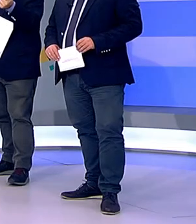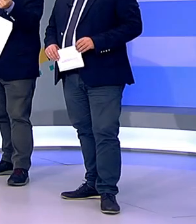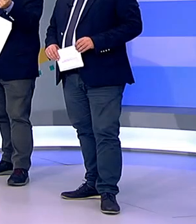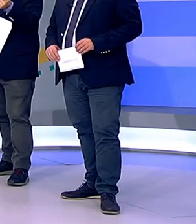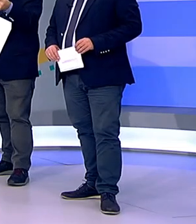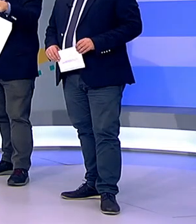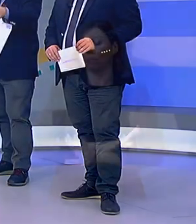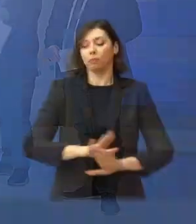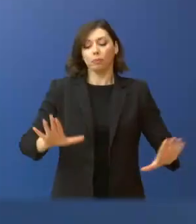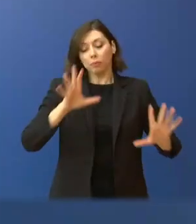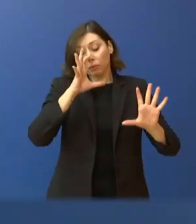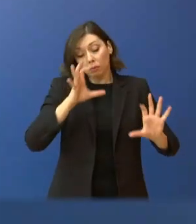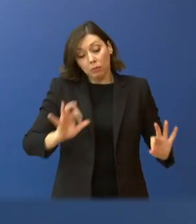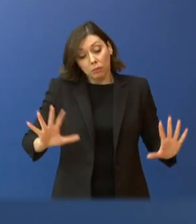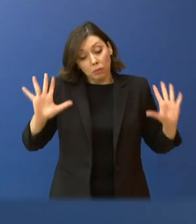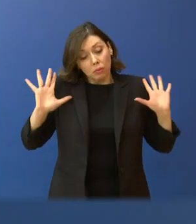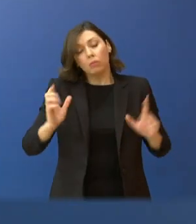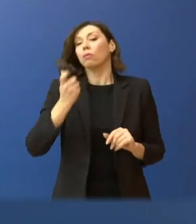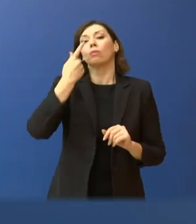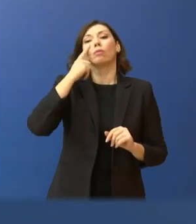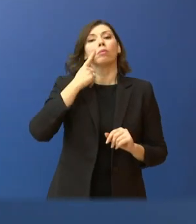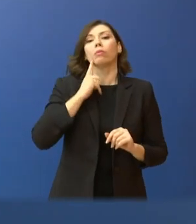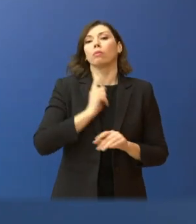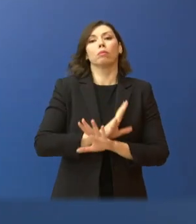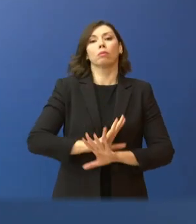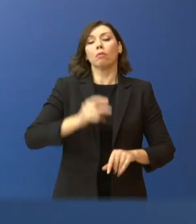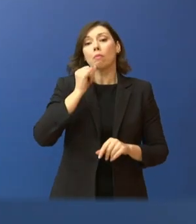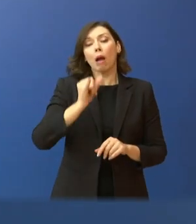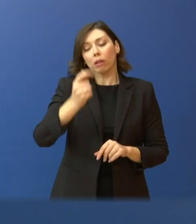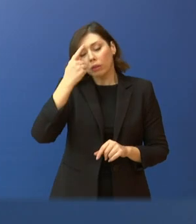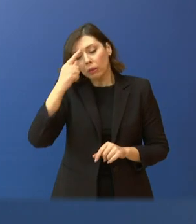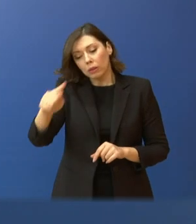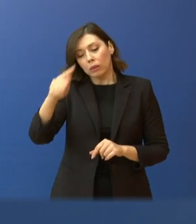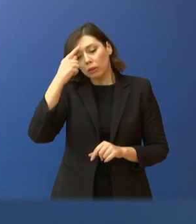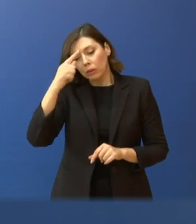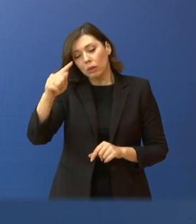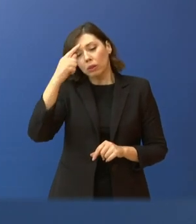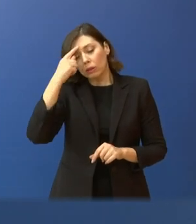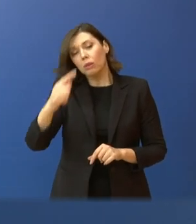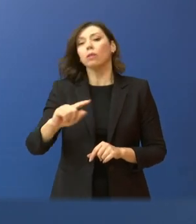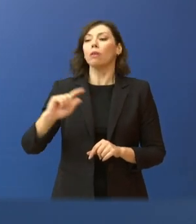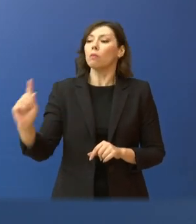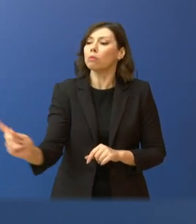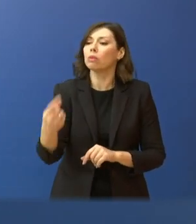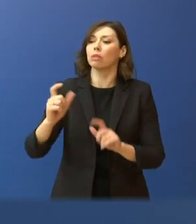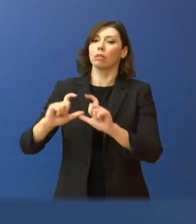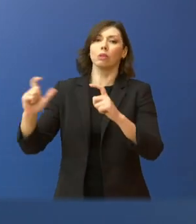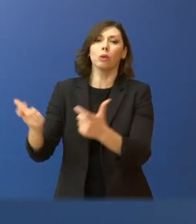Πάμε να παρακολουθήσουμε. Αυτή τη στιγμή ξεκινάει η ενημέρωση των συντακτών από τον κύριο Οικονόμου. Πάμε να ακούσουμε τι λέει ο κυβερνητικός εκπρόσωπος.